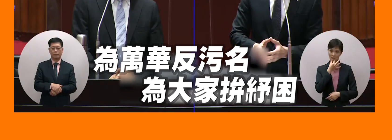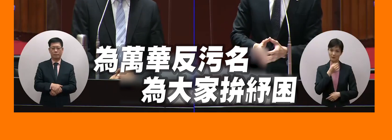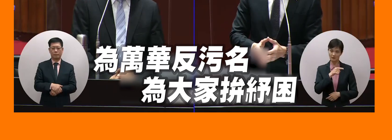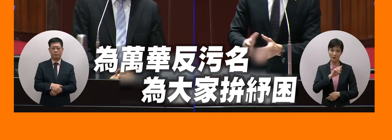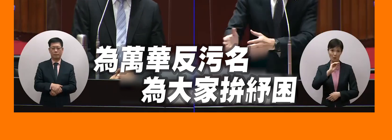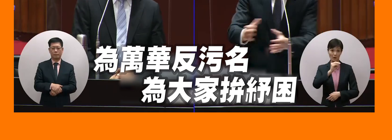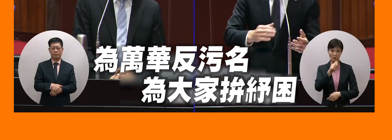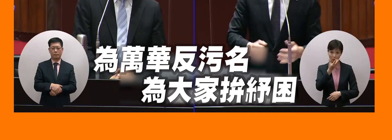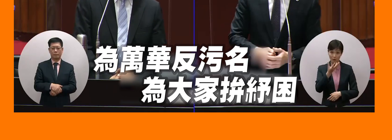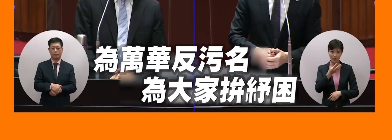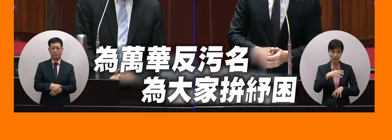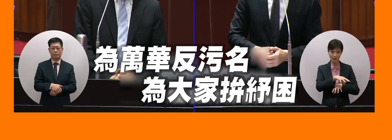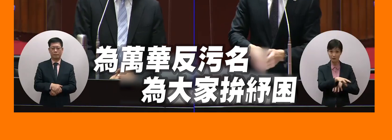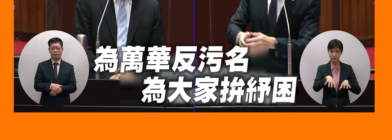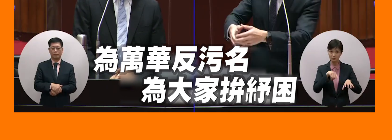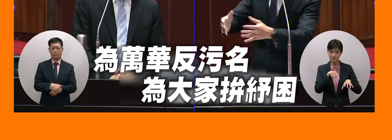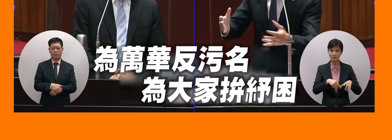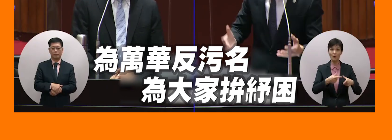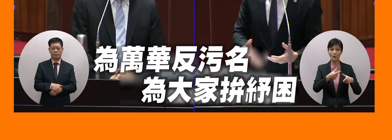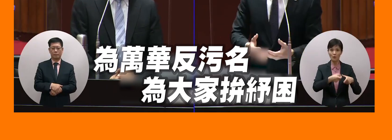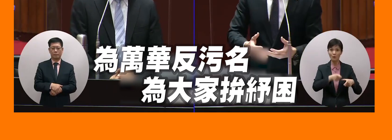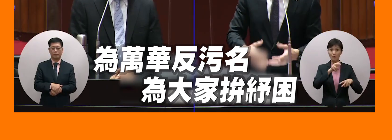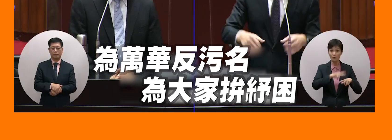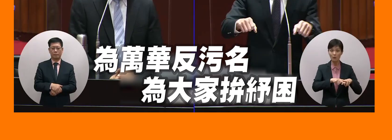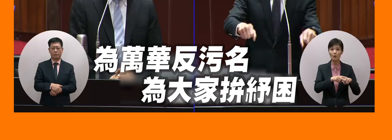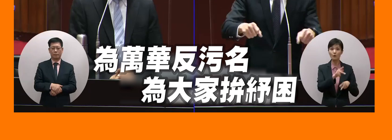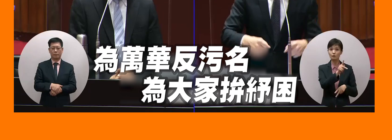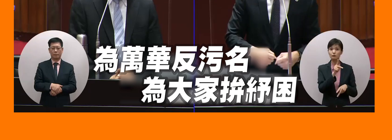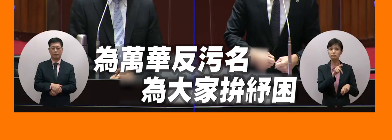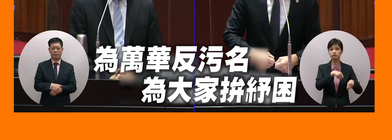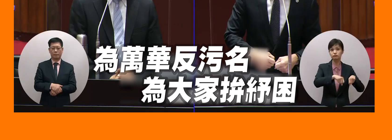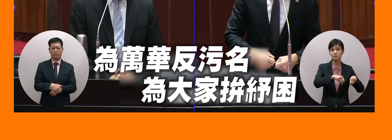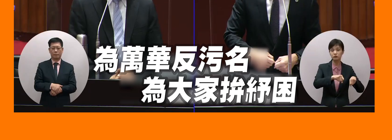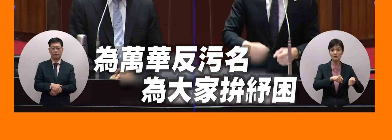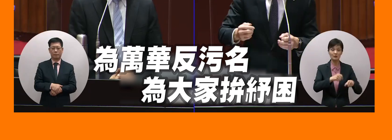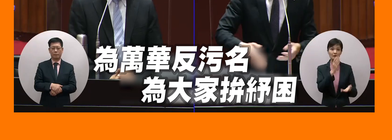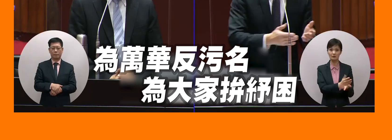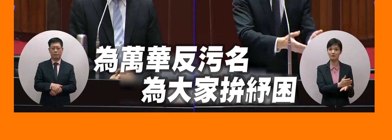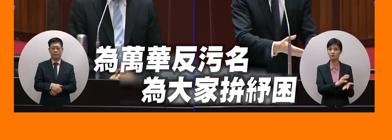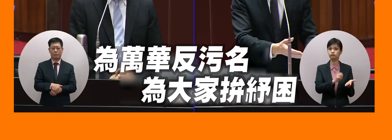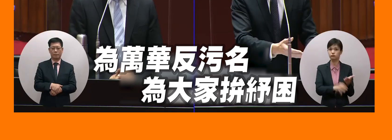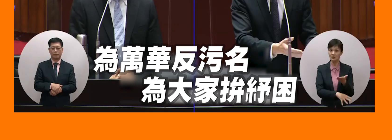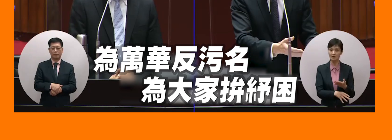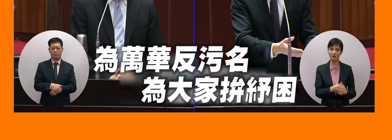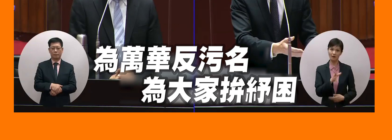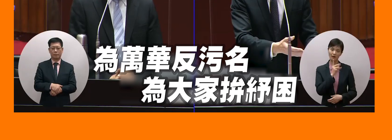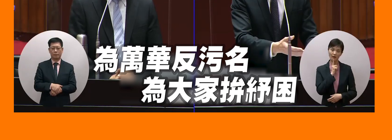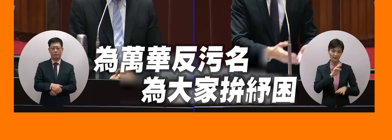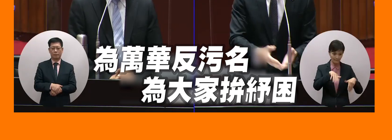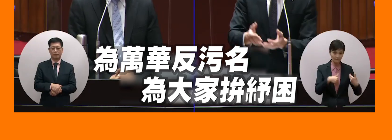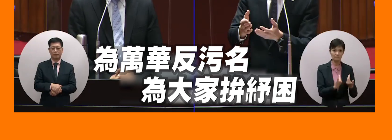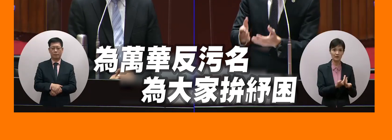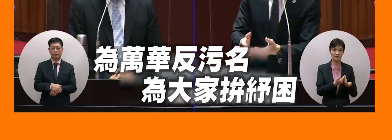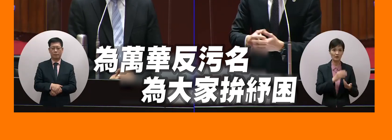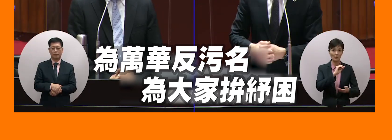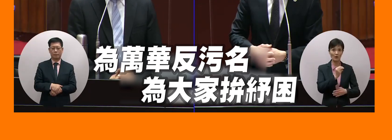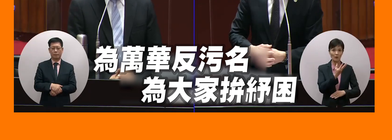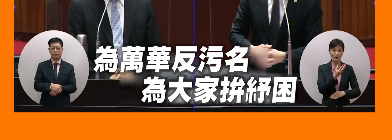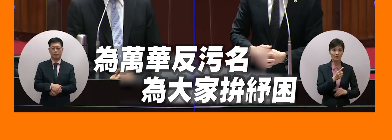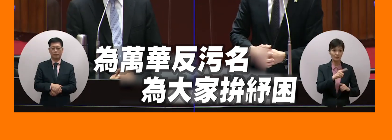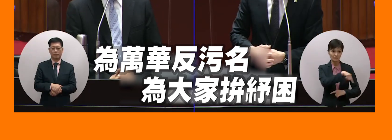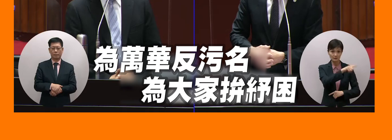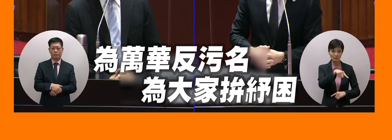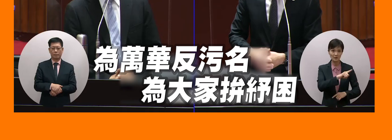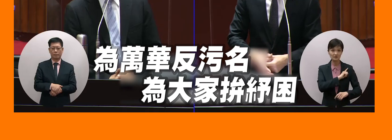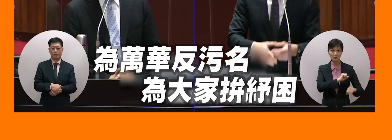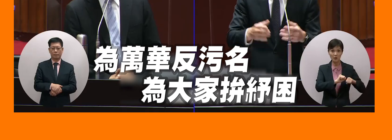個萬華區都出銷服務這樣不就一堆本來是騎機車去上班的人都去支台中文書這也是造型風